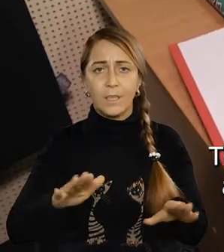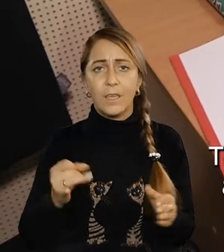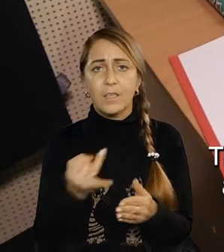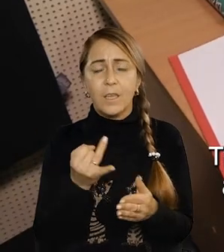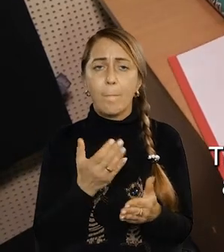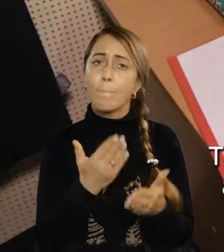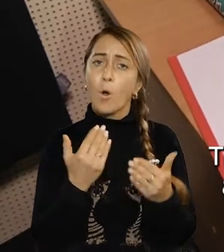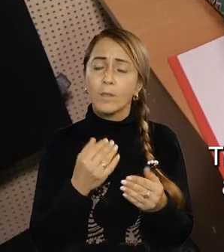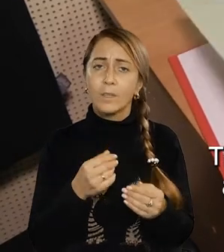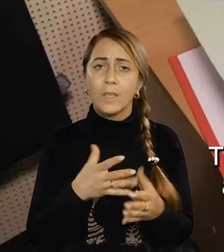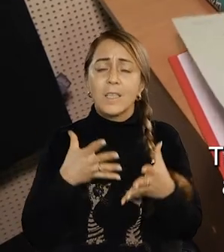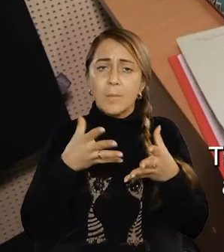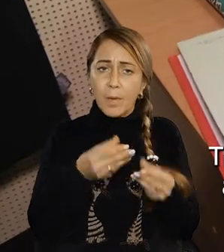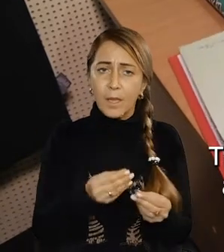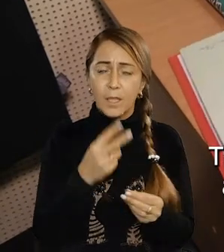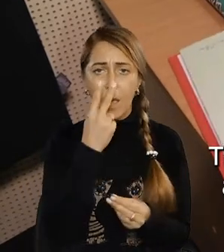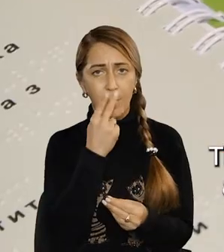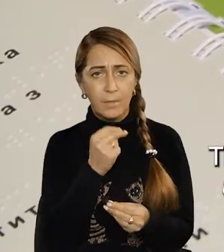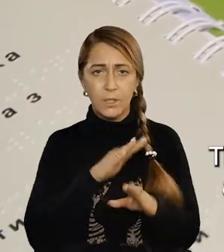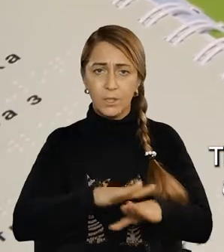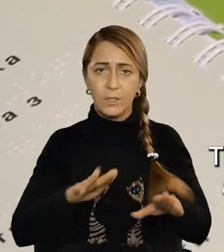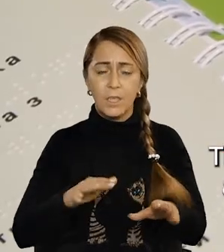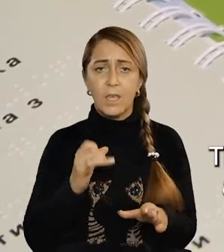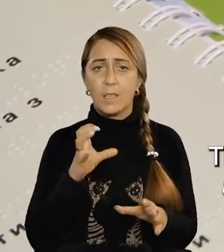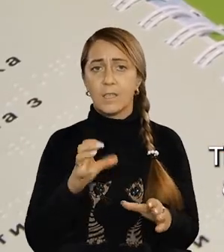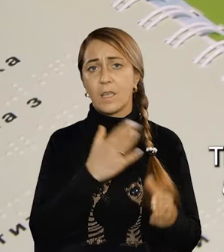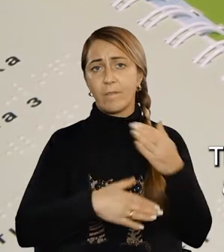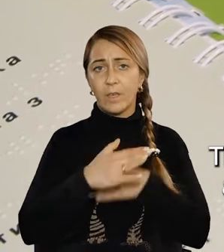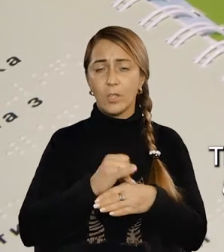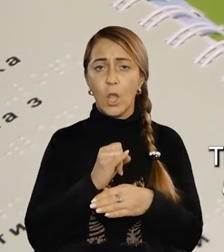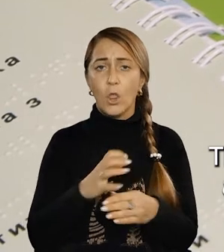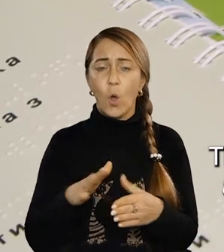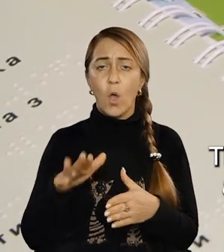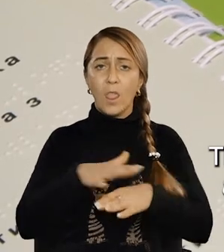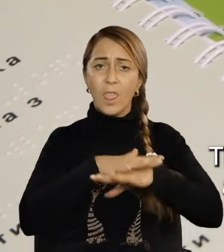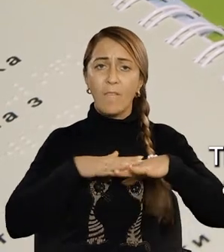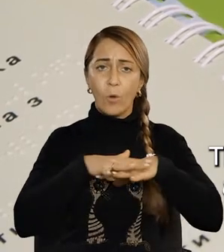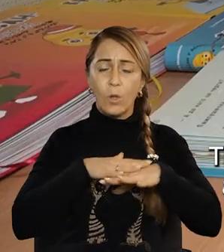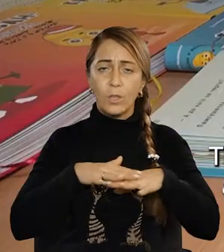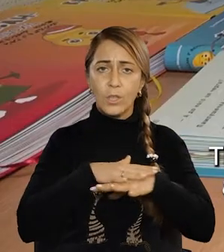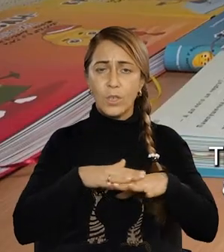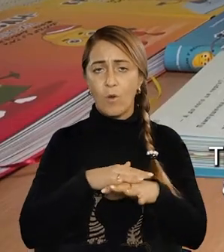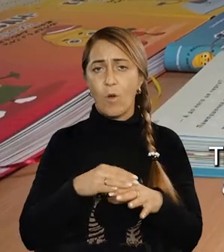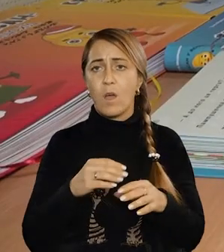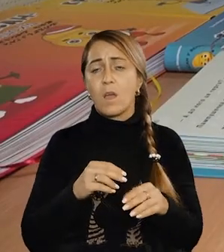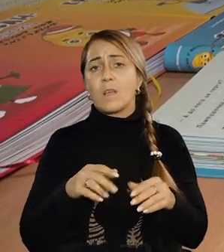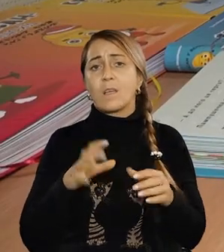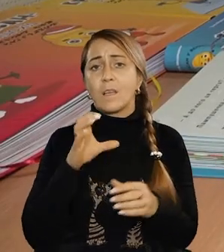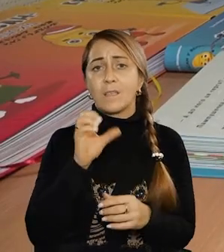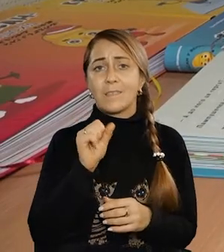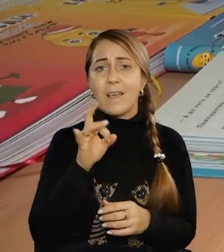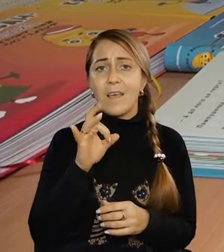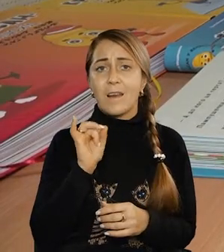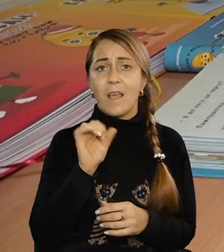історії покликані сприяти соціалізації та адаптації дітей з інвалідністю до навколишнього середовища, до швидкого та цікавого